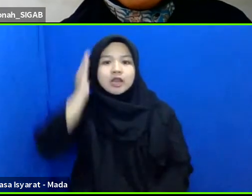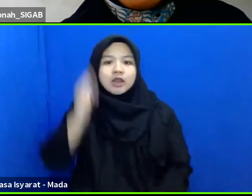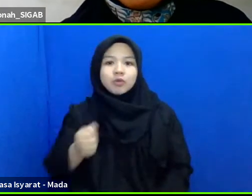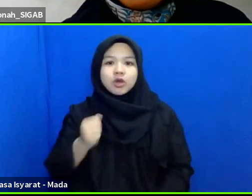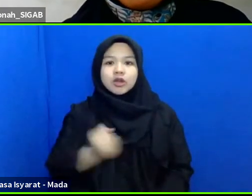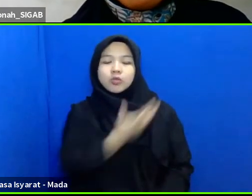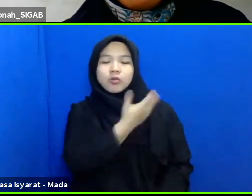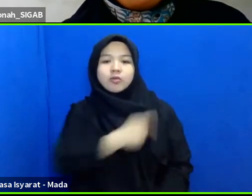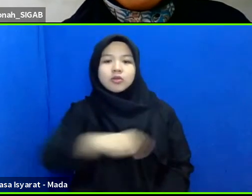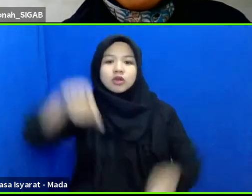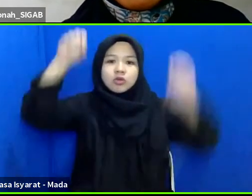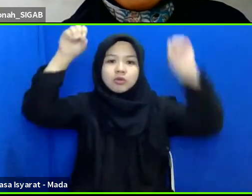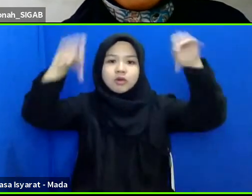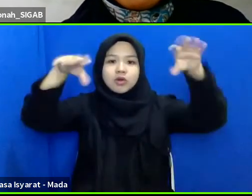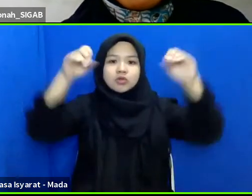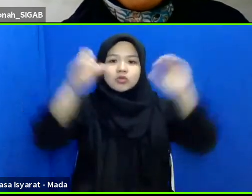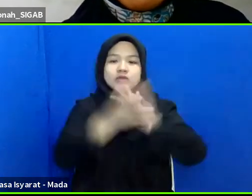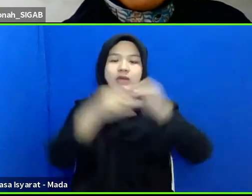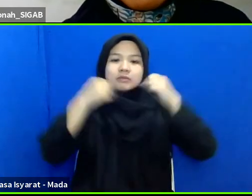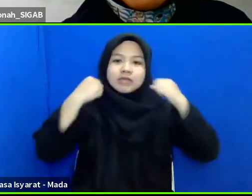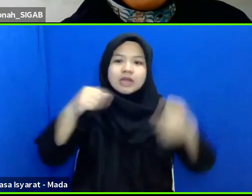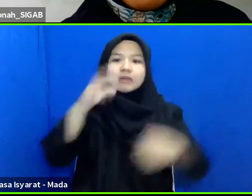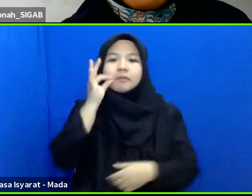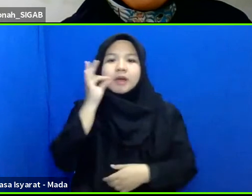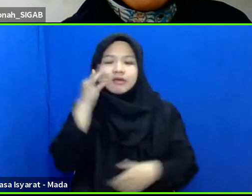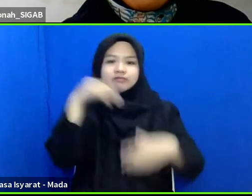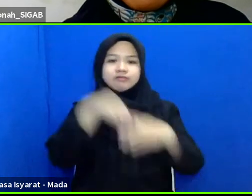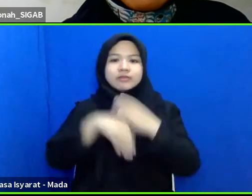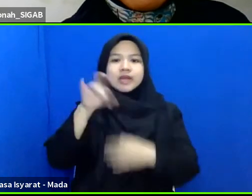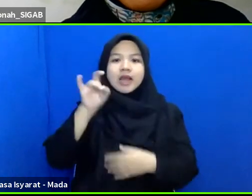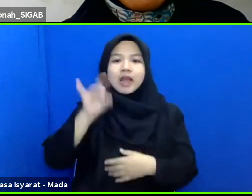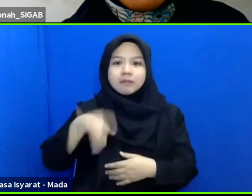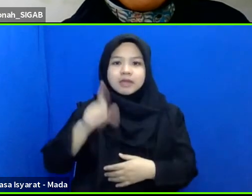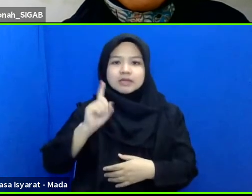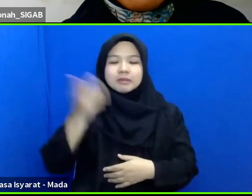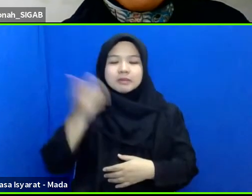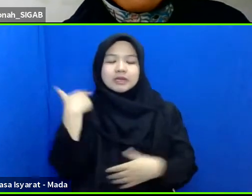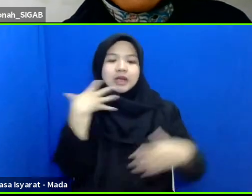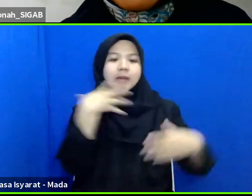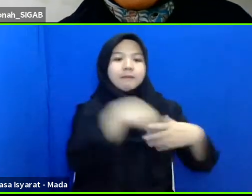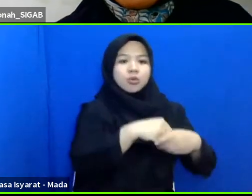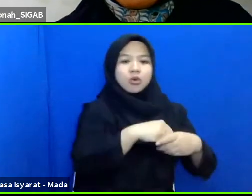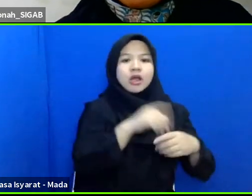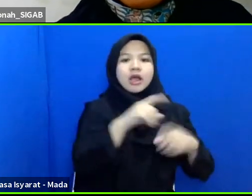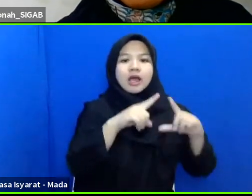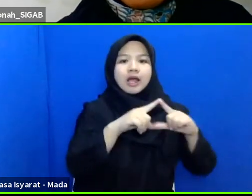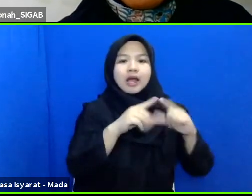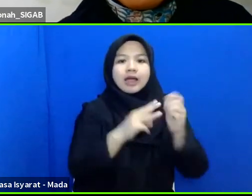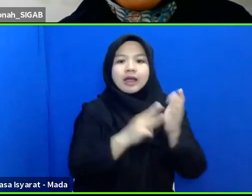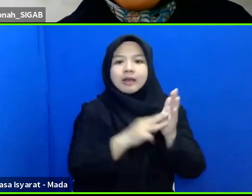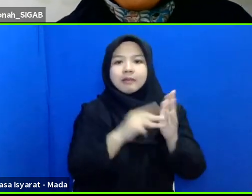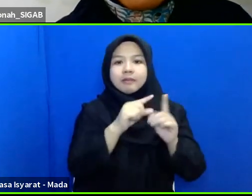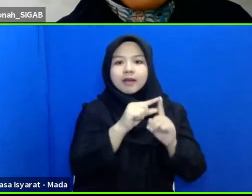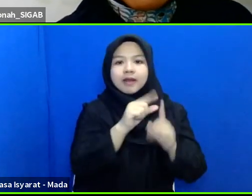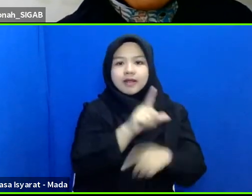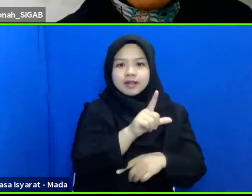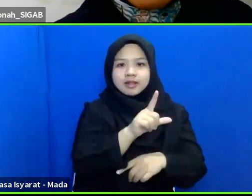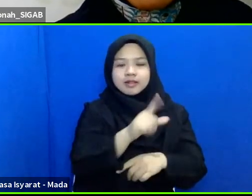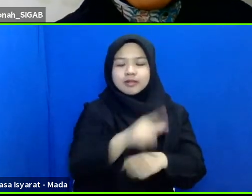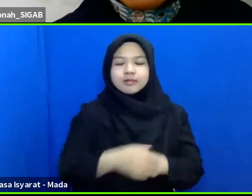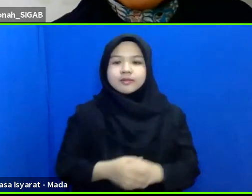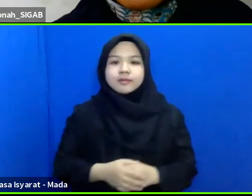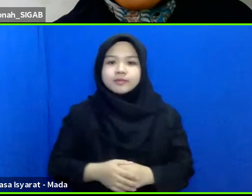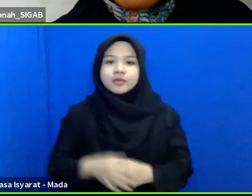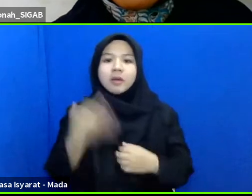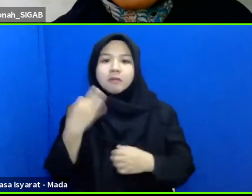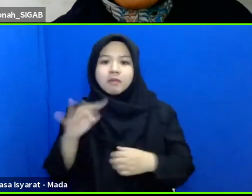salam sehat mohon maaf saya terlambat karena barusan gabung dulu dengan AMPL dan baru